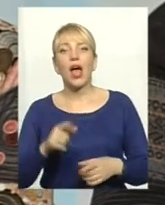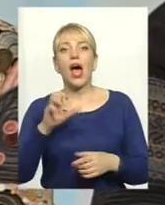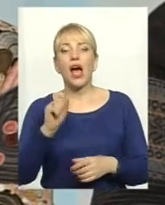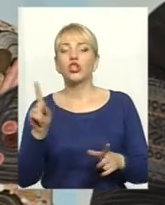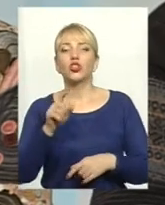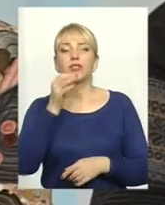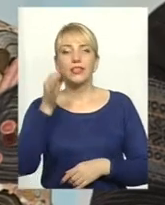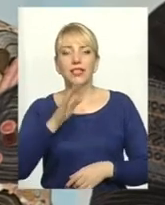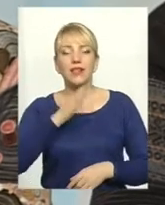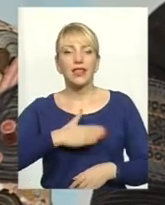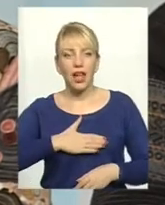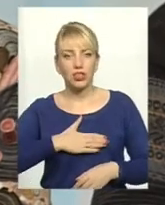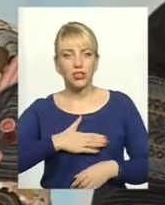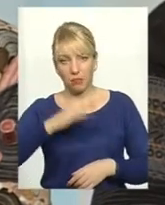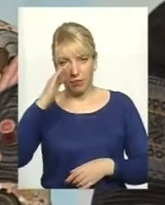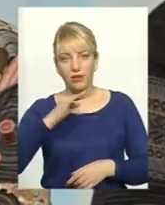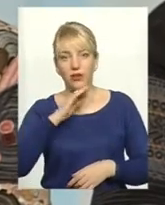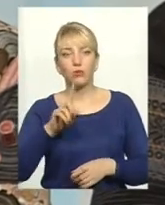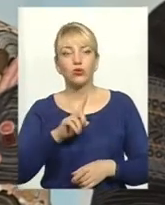які працювали для того, щоб було краще,